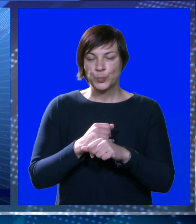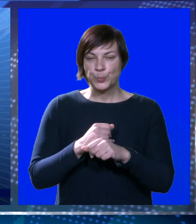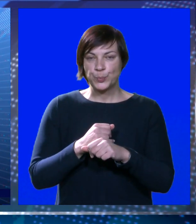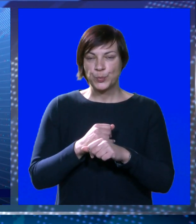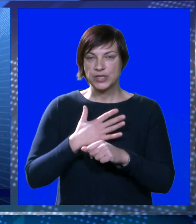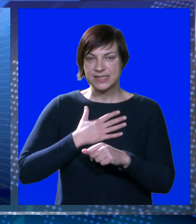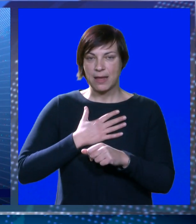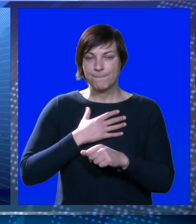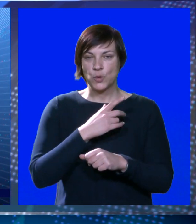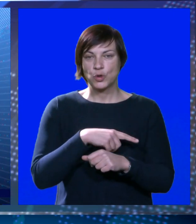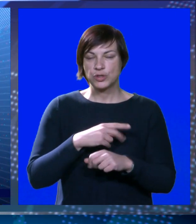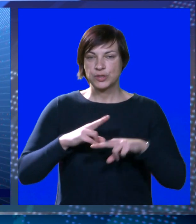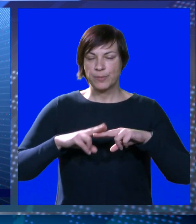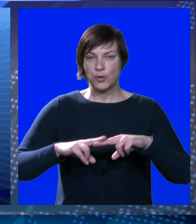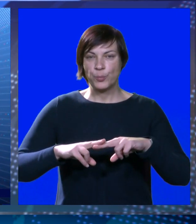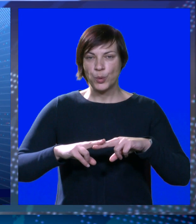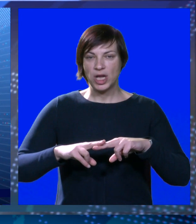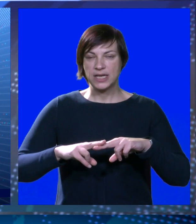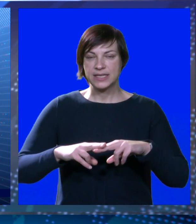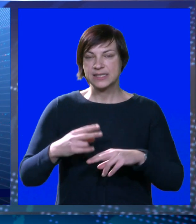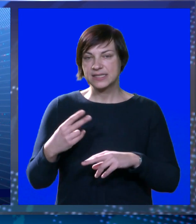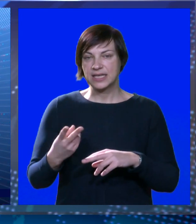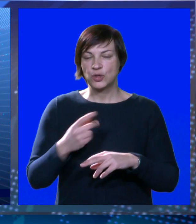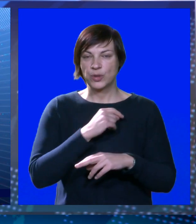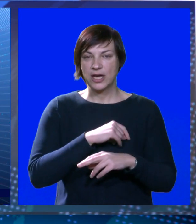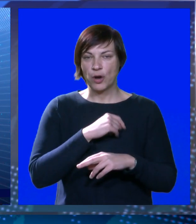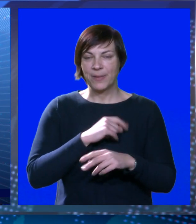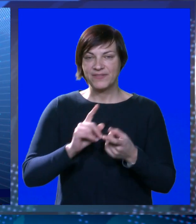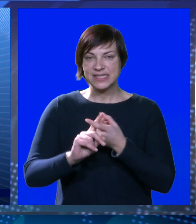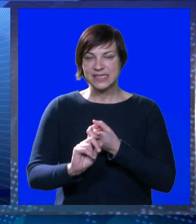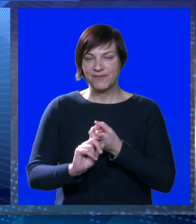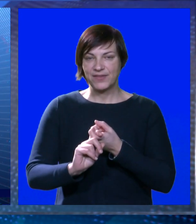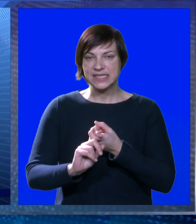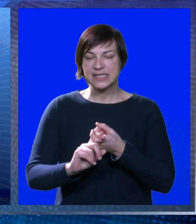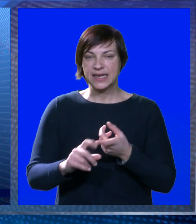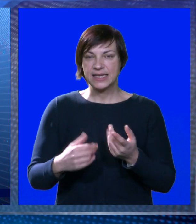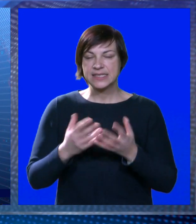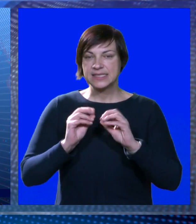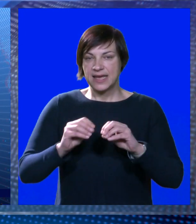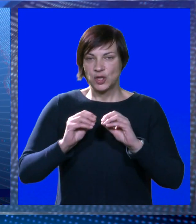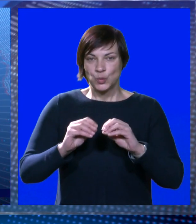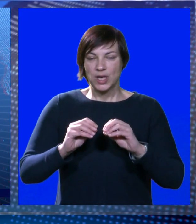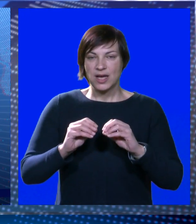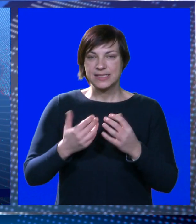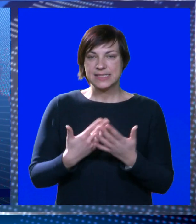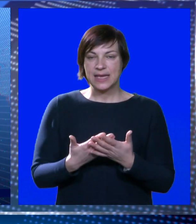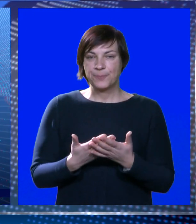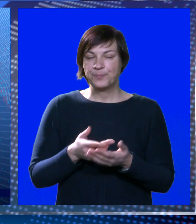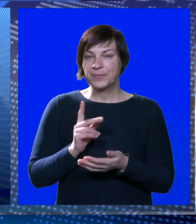moga osobnog u bolnici i drugih obaveza vezanih za edukacije